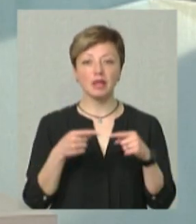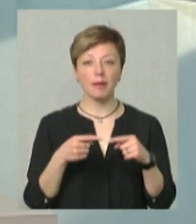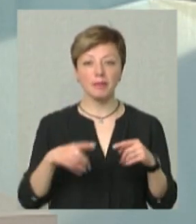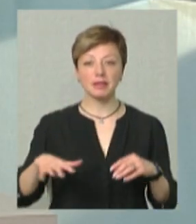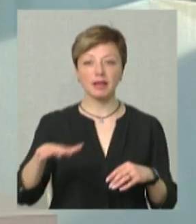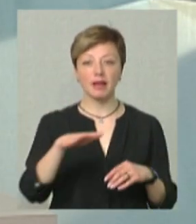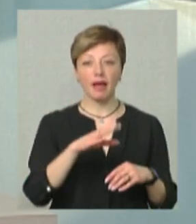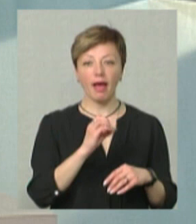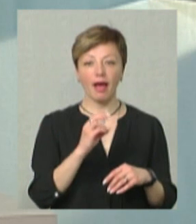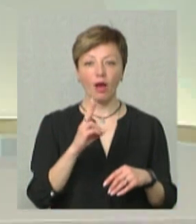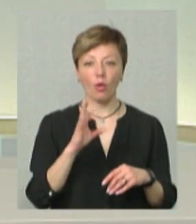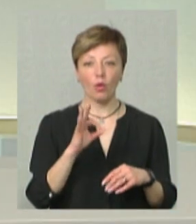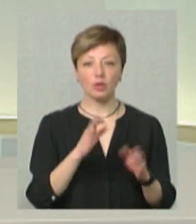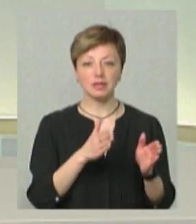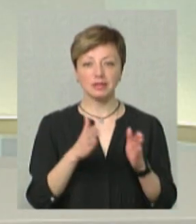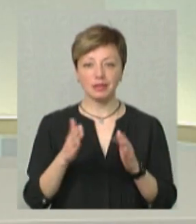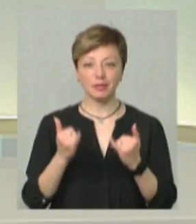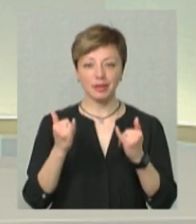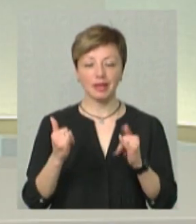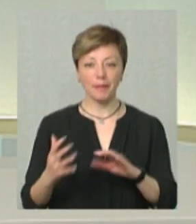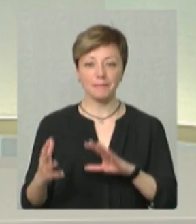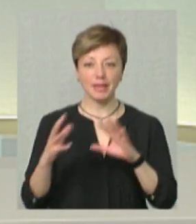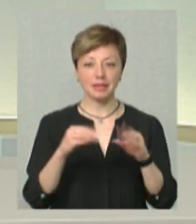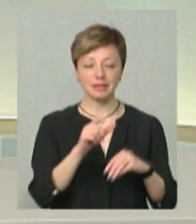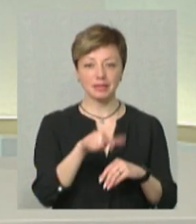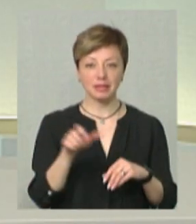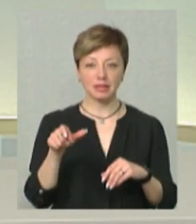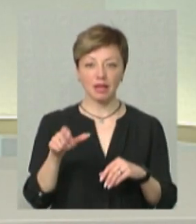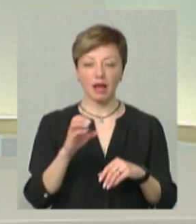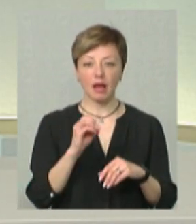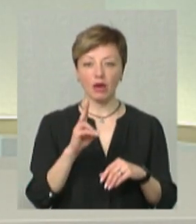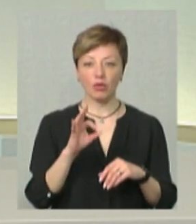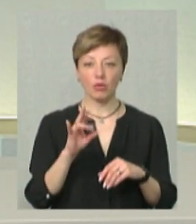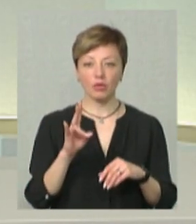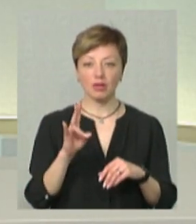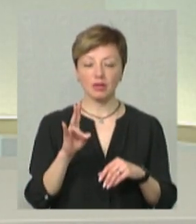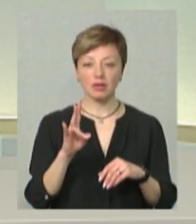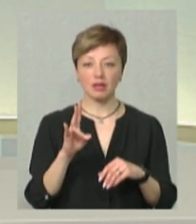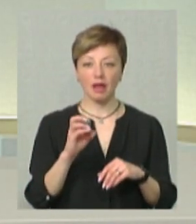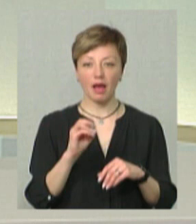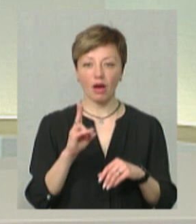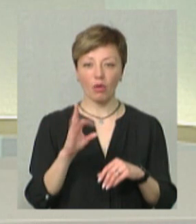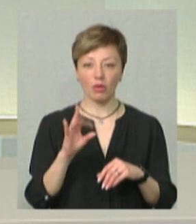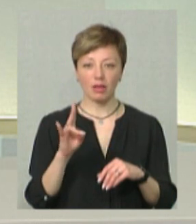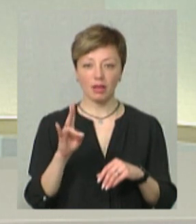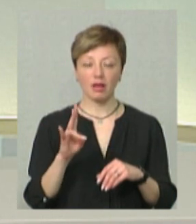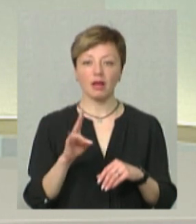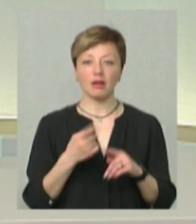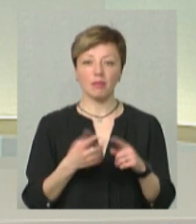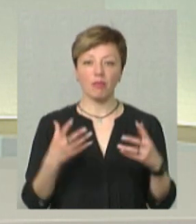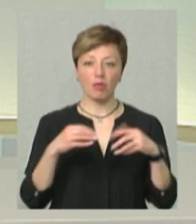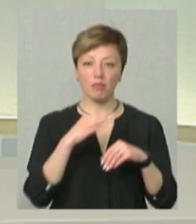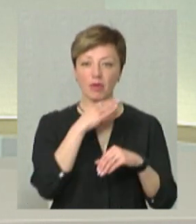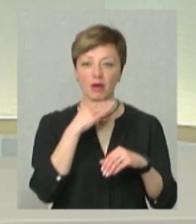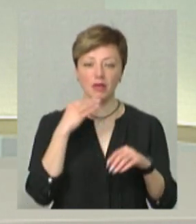переселенців? Тобто, екосистема – це слово таке, що поєднує дуже багато об